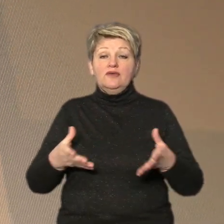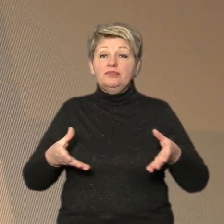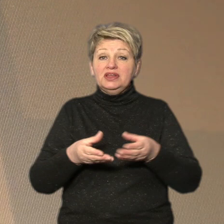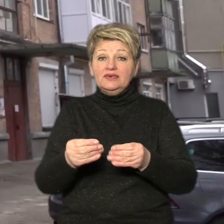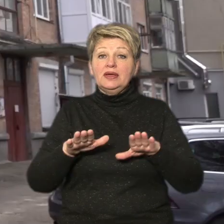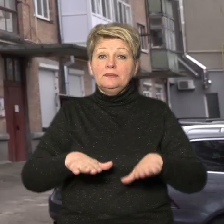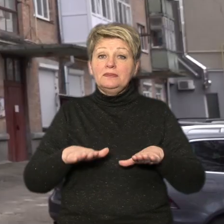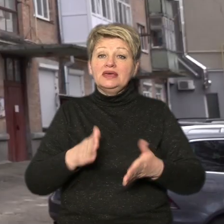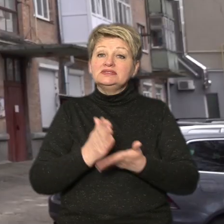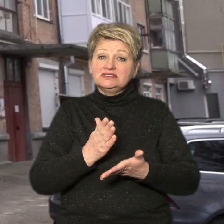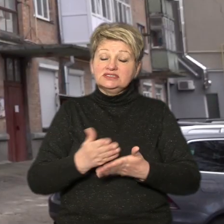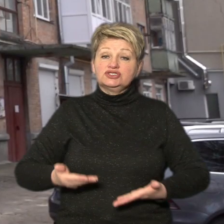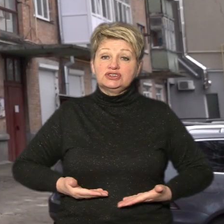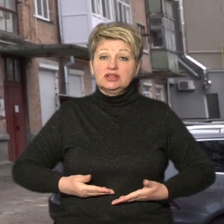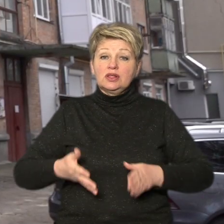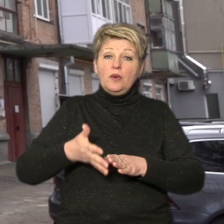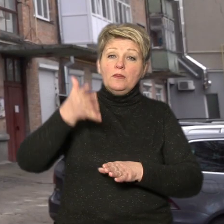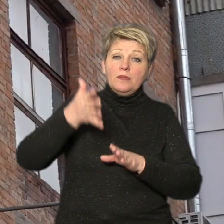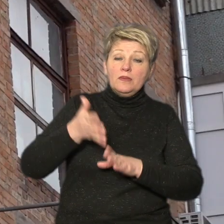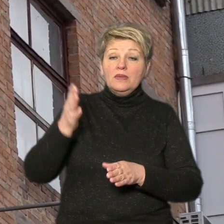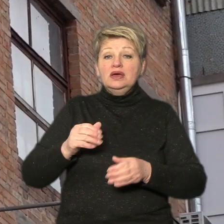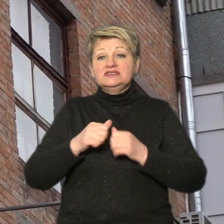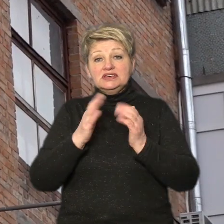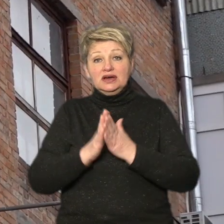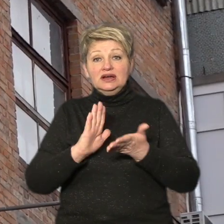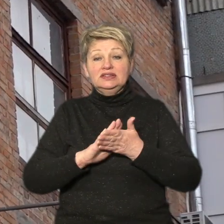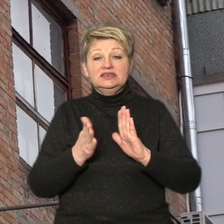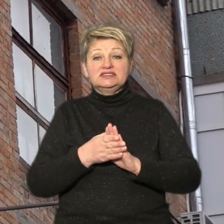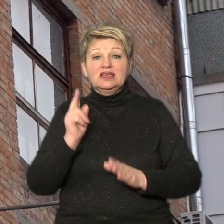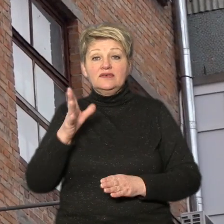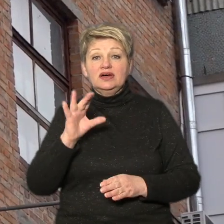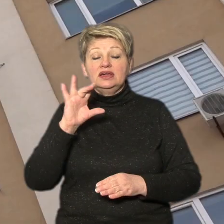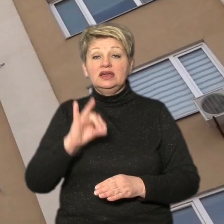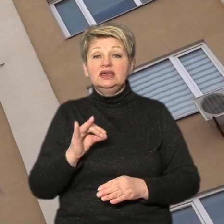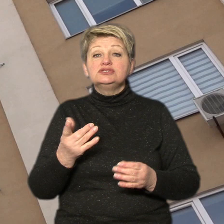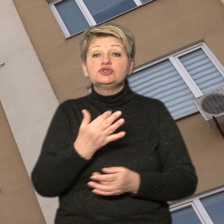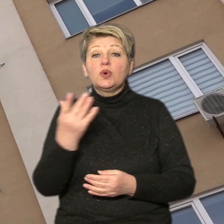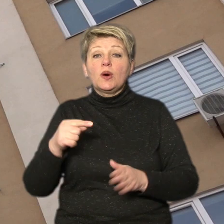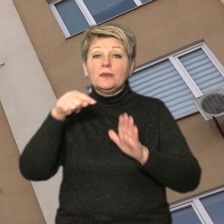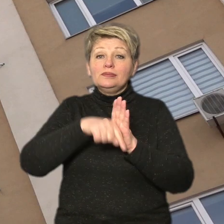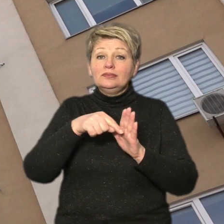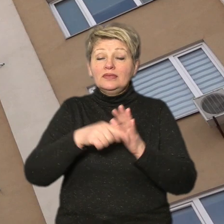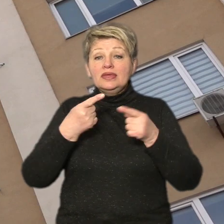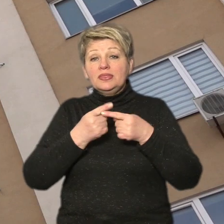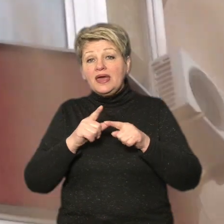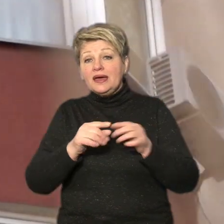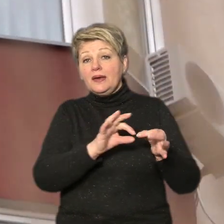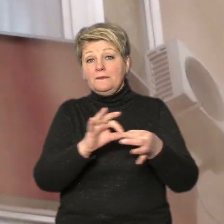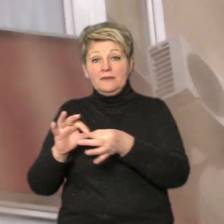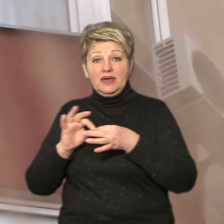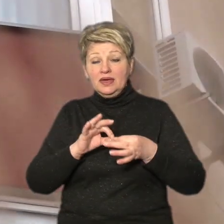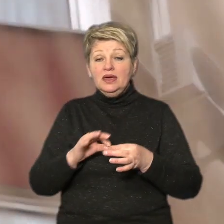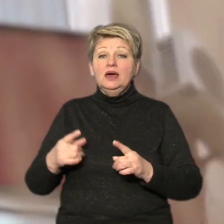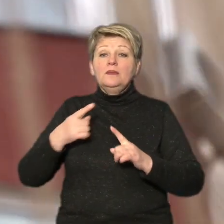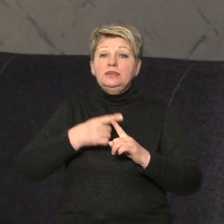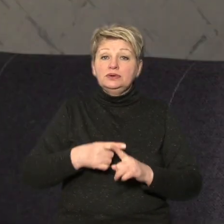місце розташування житла, поверховість водинку, загальний стан квартири та ступінь укомплектованості побутовою технікою та меблями. Плюс додатковий